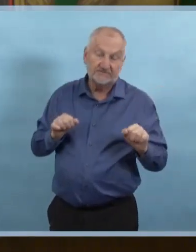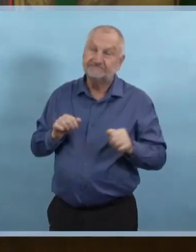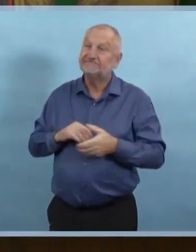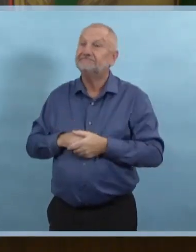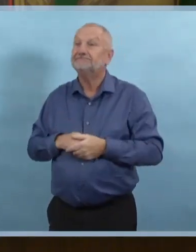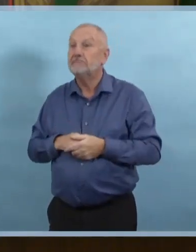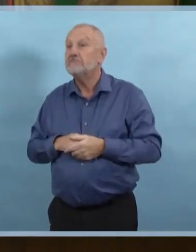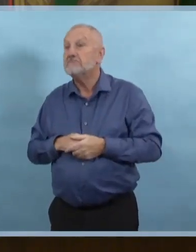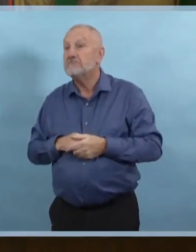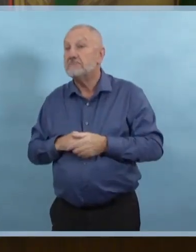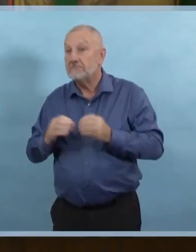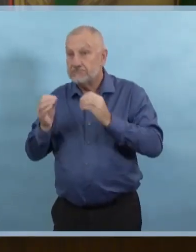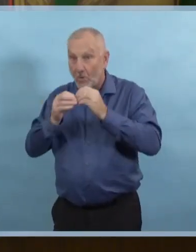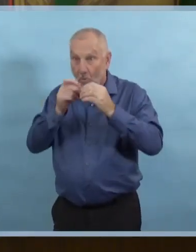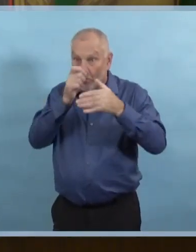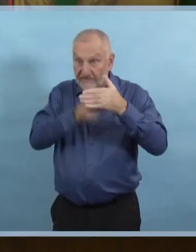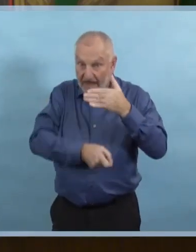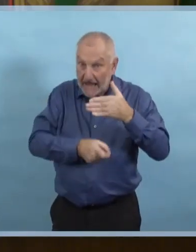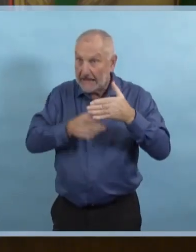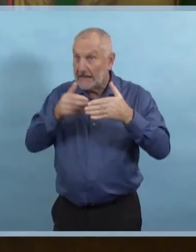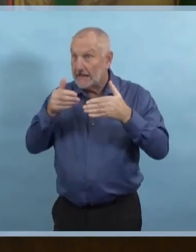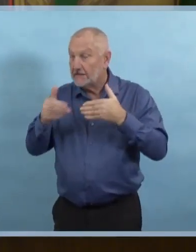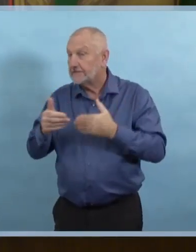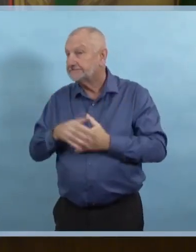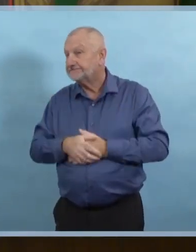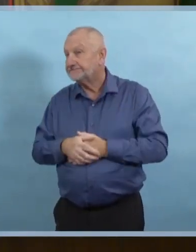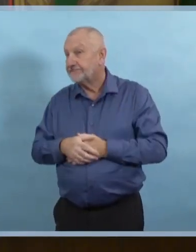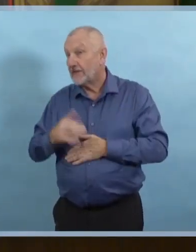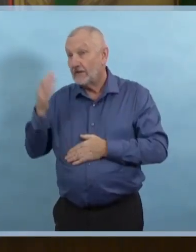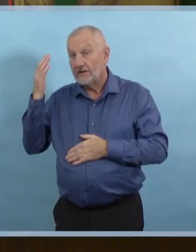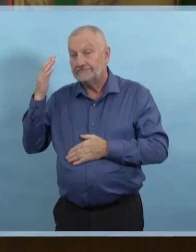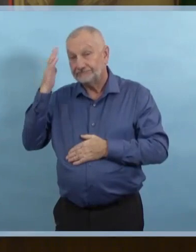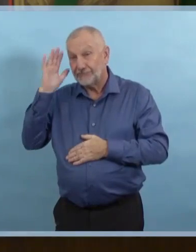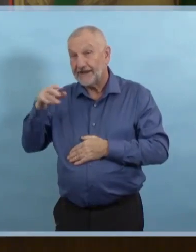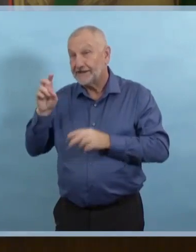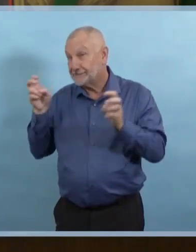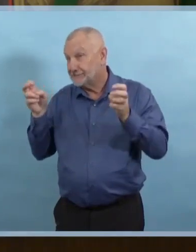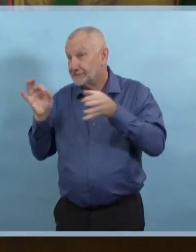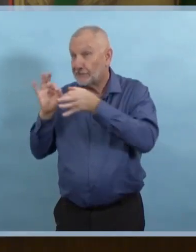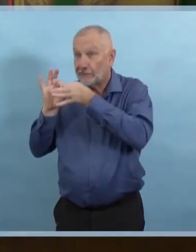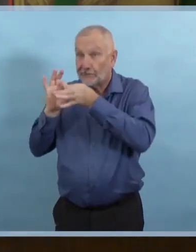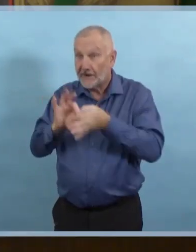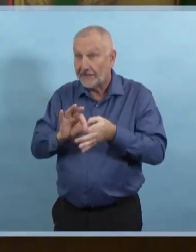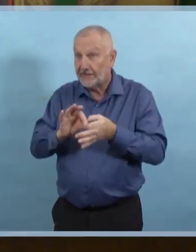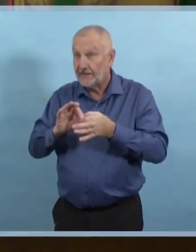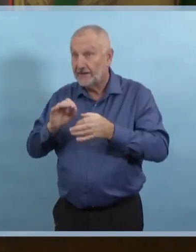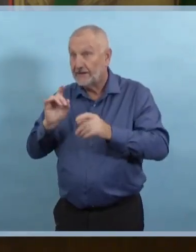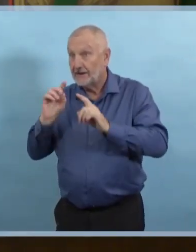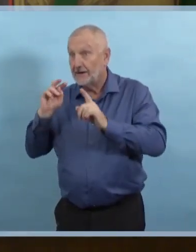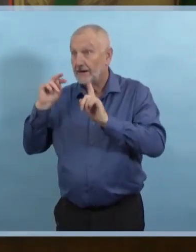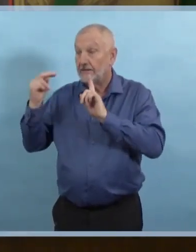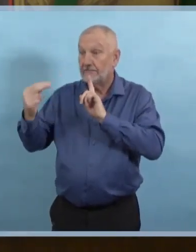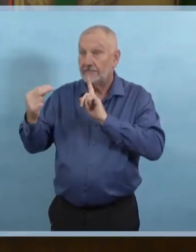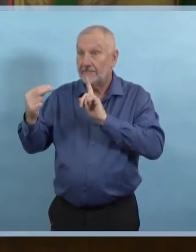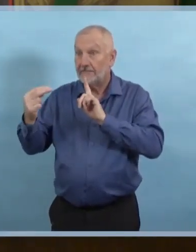équilibre avec la stigmatisation. La stigmatisation, c'est un facteur important à cause des raisons éthiques et aussi parce que ça